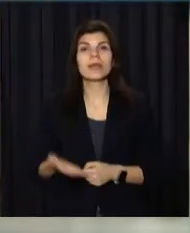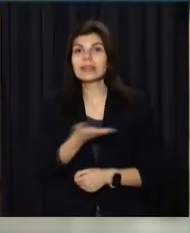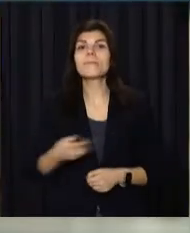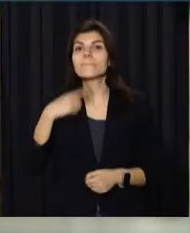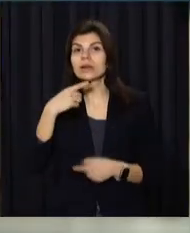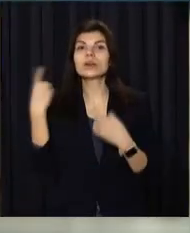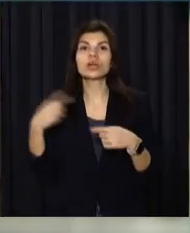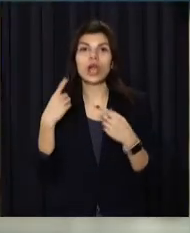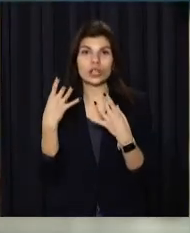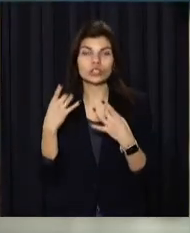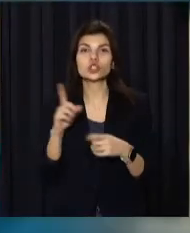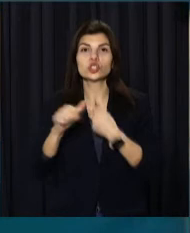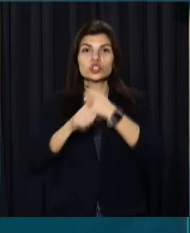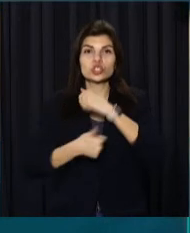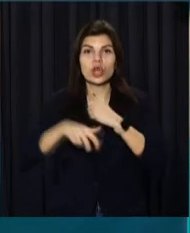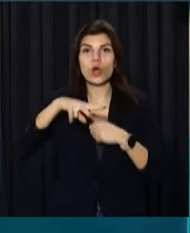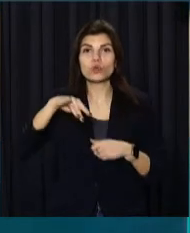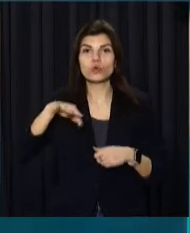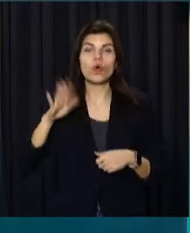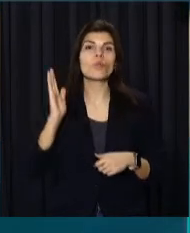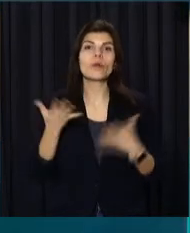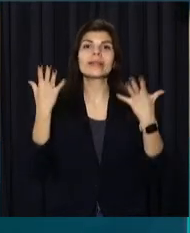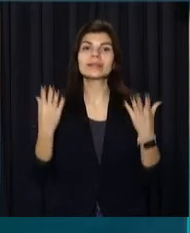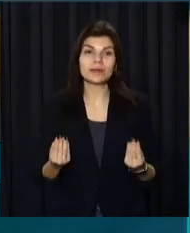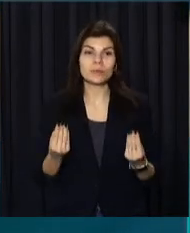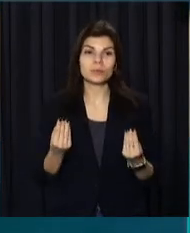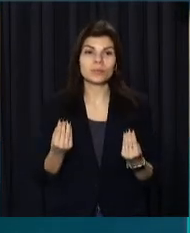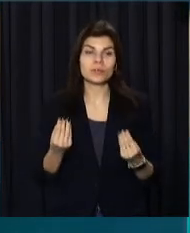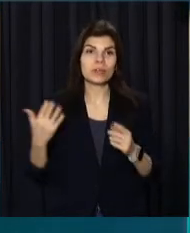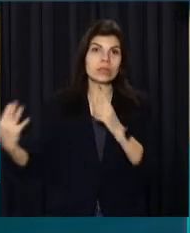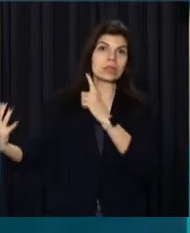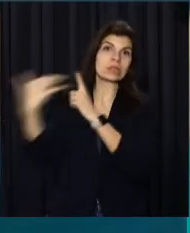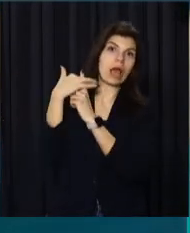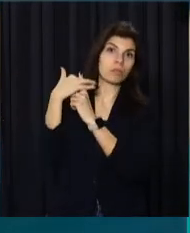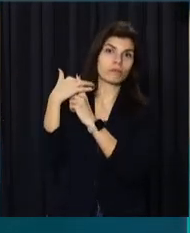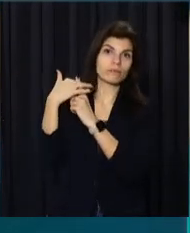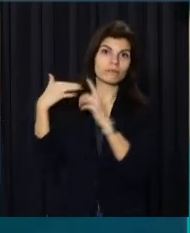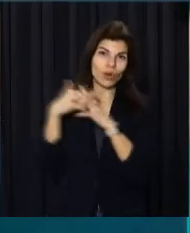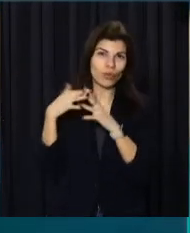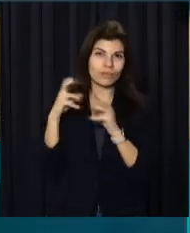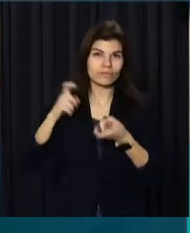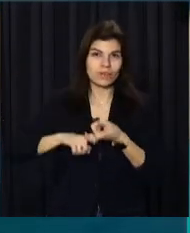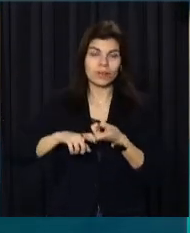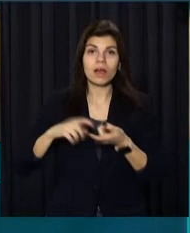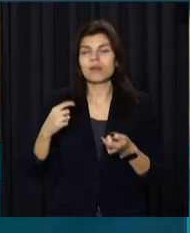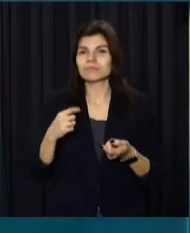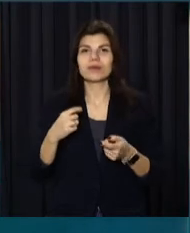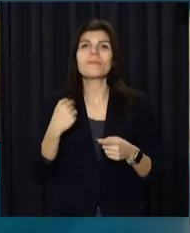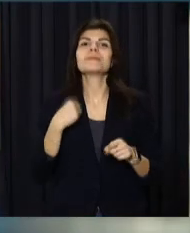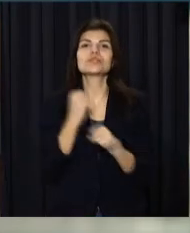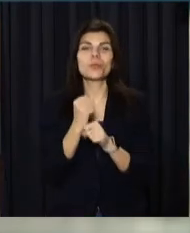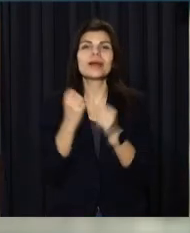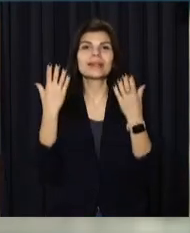кажуть, що 16 лютого стане Днем Нападу. Ми зробимо його